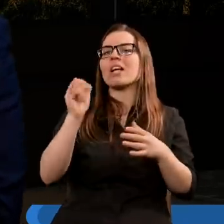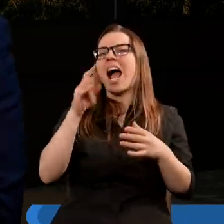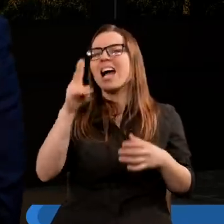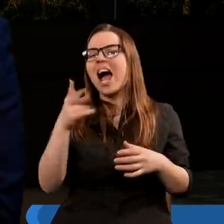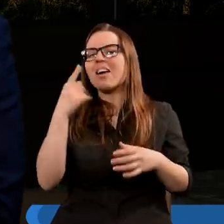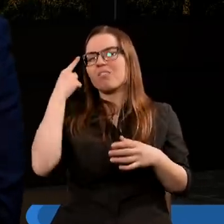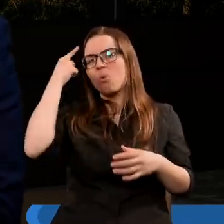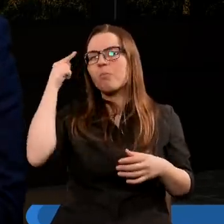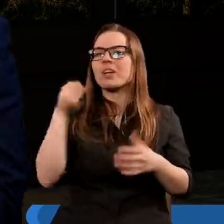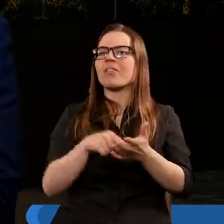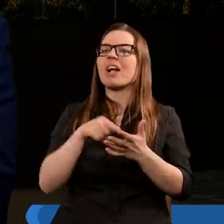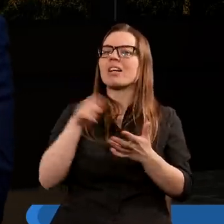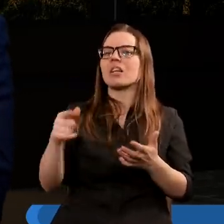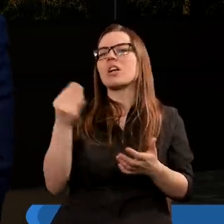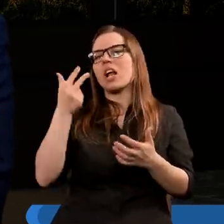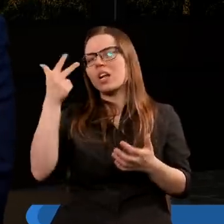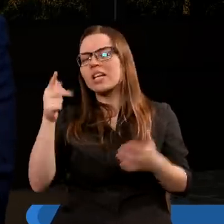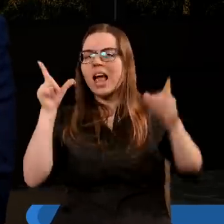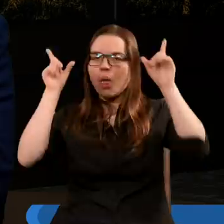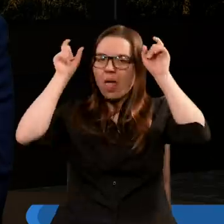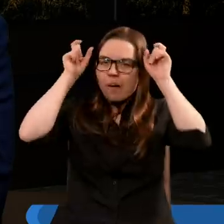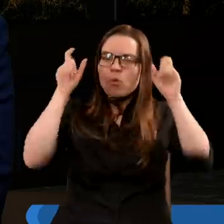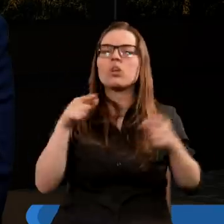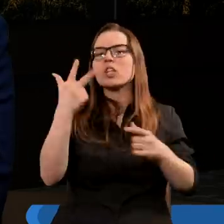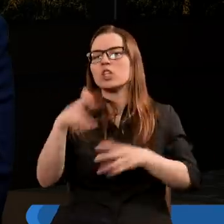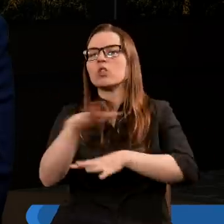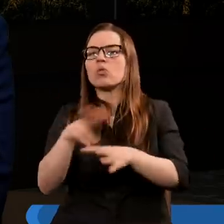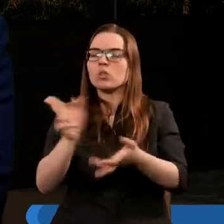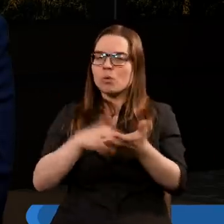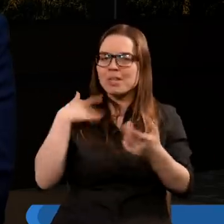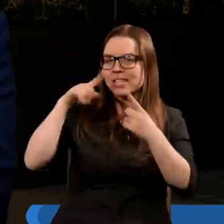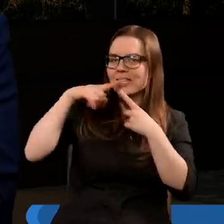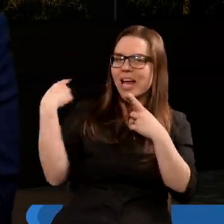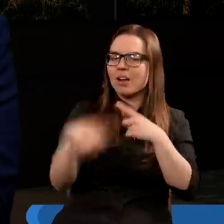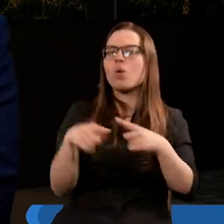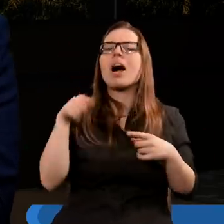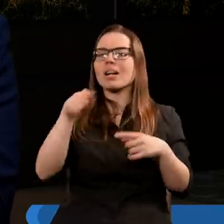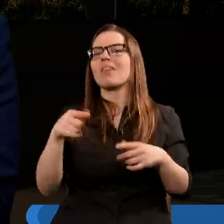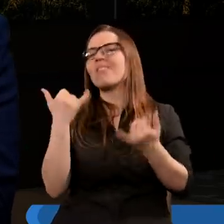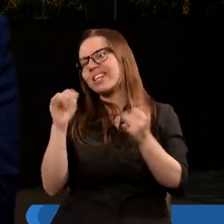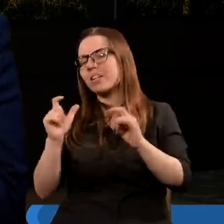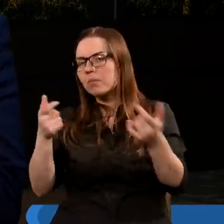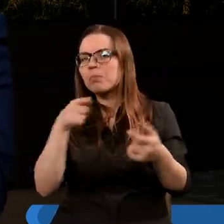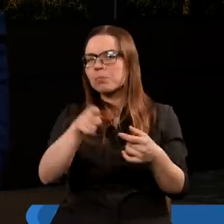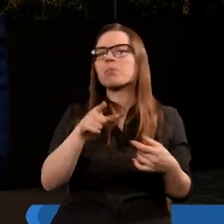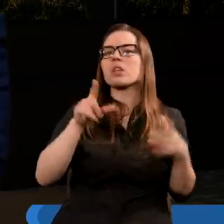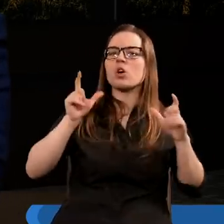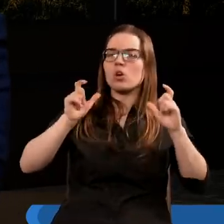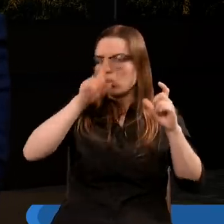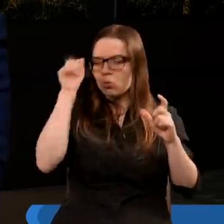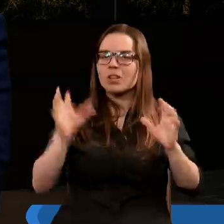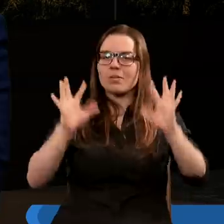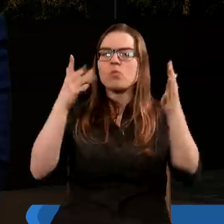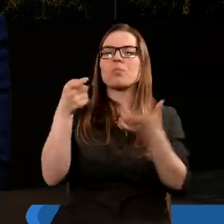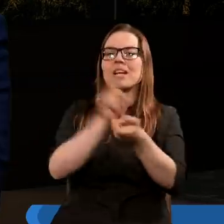co tu Jarek już wspomniał, były te trzy demony, te trzy duchy, które były wysłane. W innym wypadku ci ludzie zbuntowaliby się